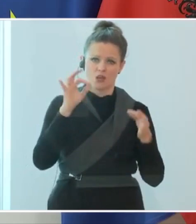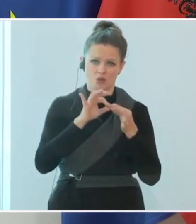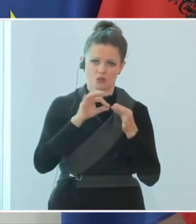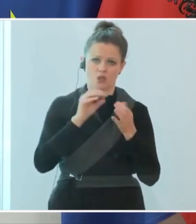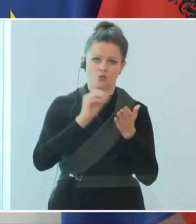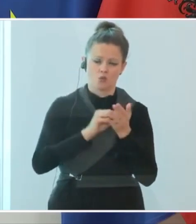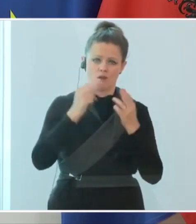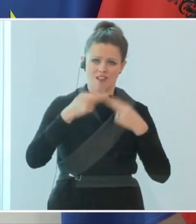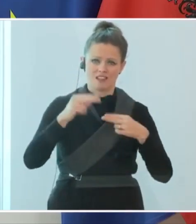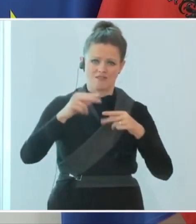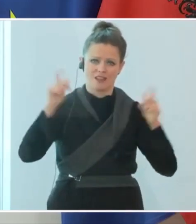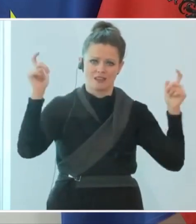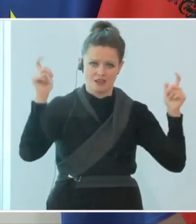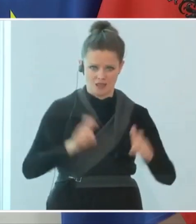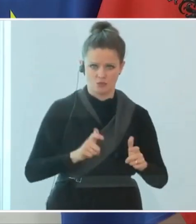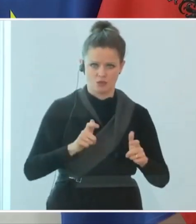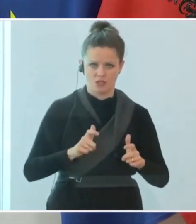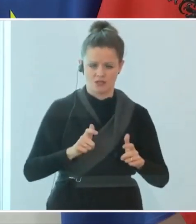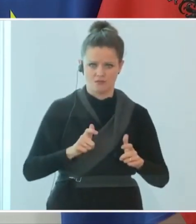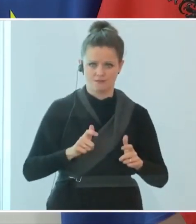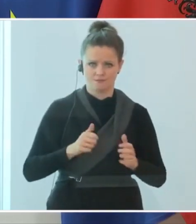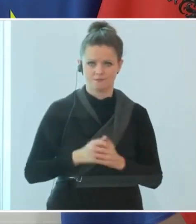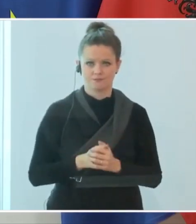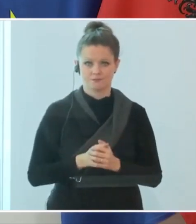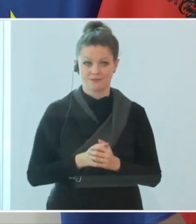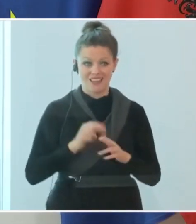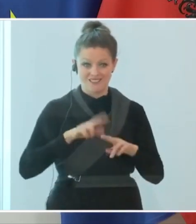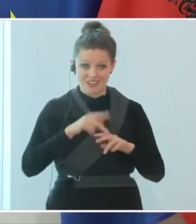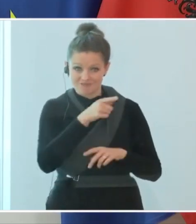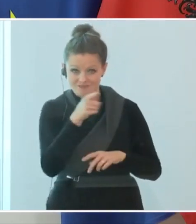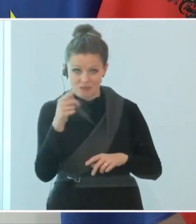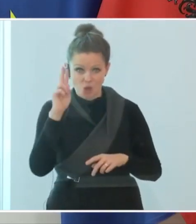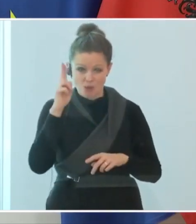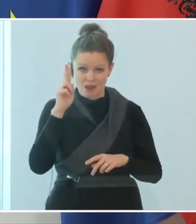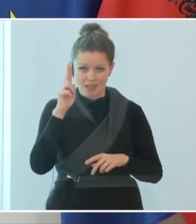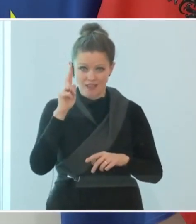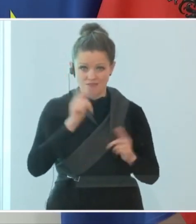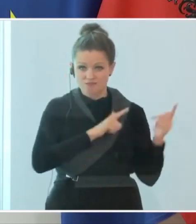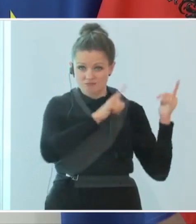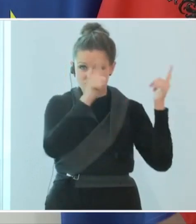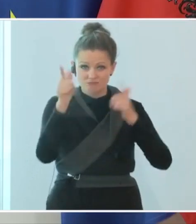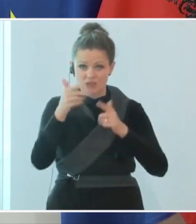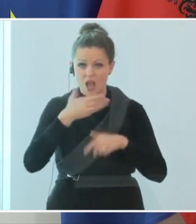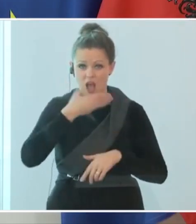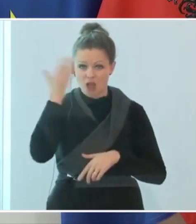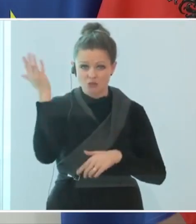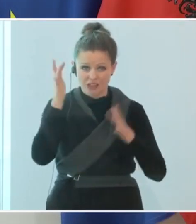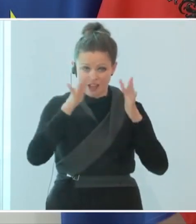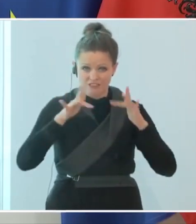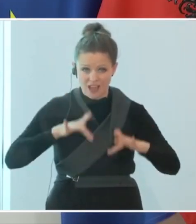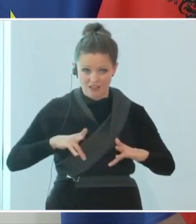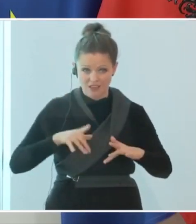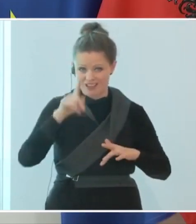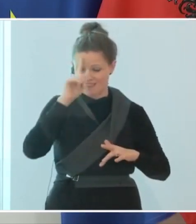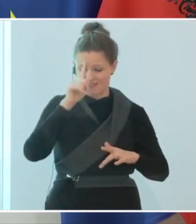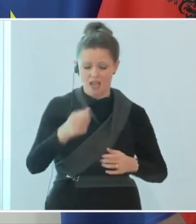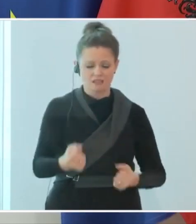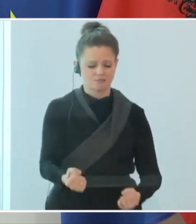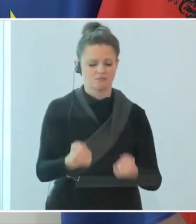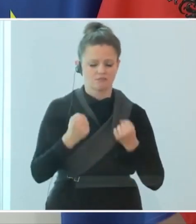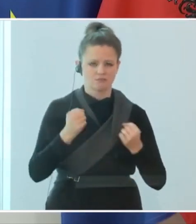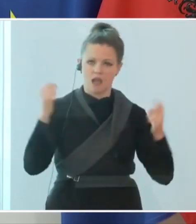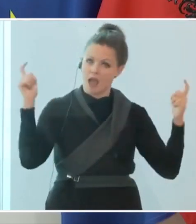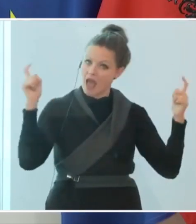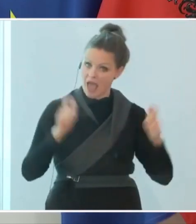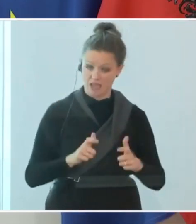reduzieren. Für alle, die daran denken, über die Weihnachtsfeiertage ins Ausland zu fahren, zu wissen, dass es große Beschränkungen geben wird, dass es